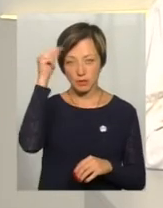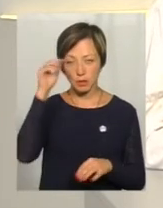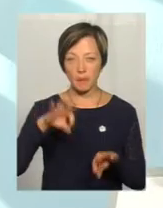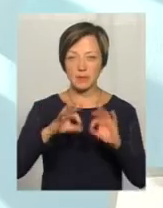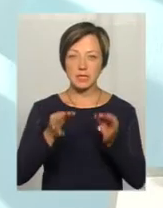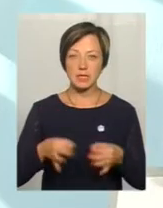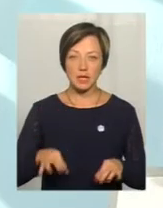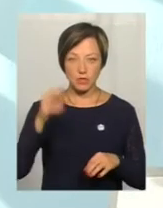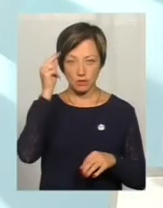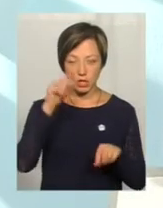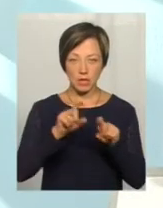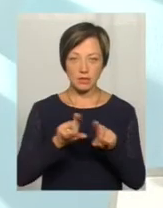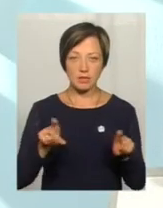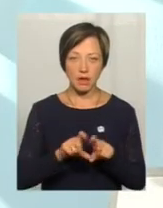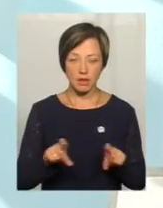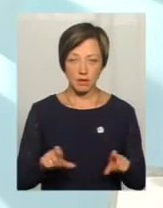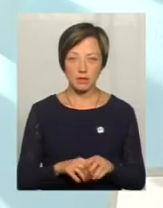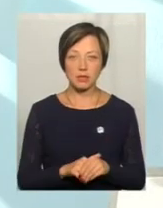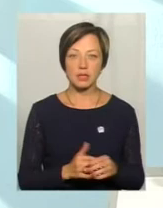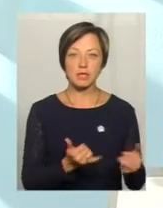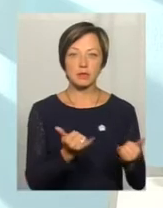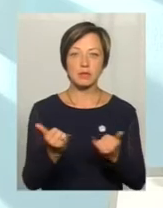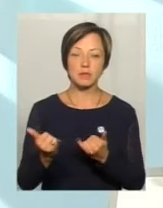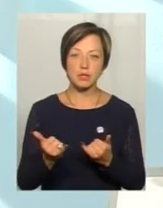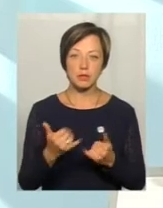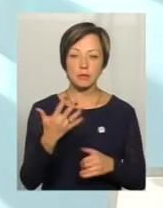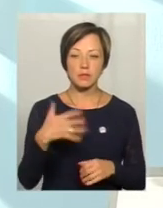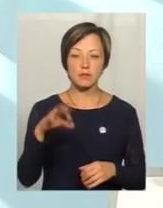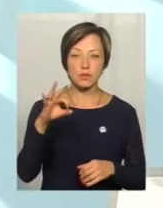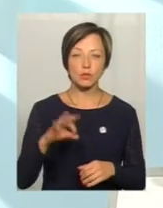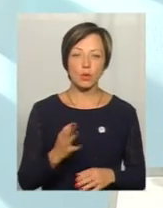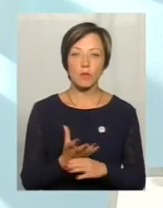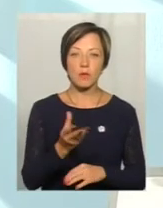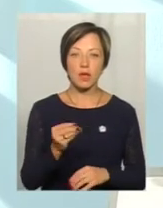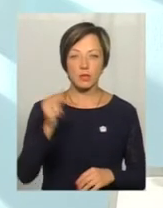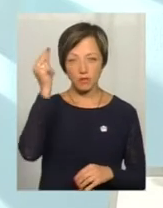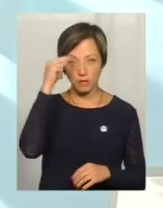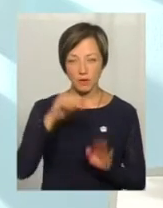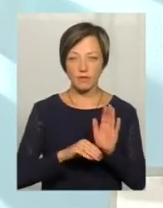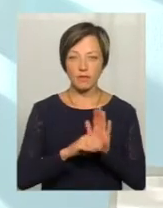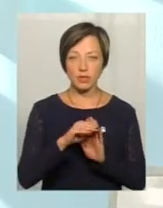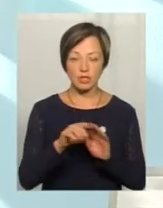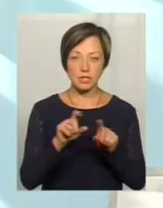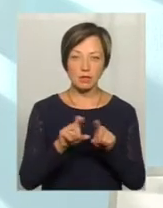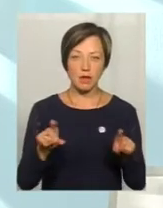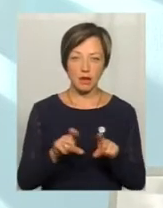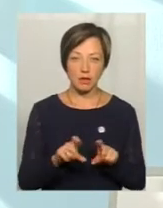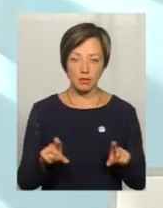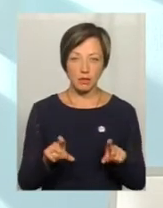мистецьких навчальних закладах, забезпечення 50% оплати навчання в вищих навчальних закладах